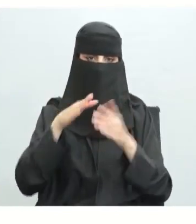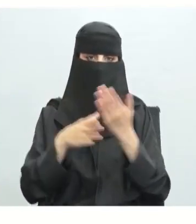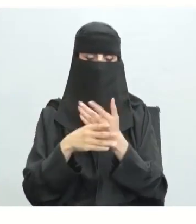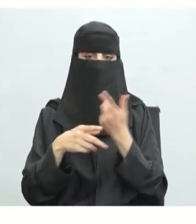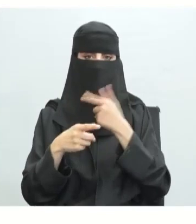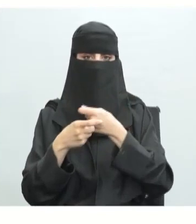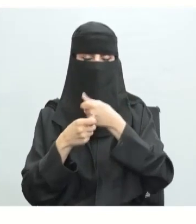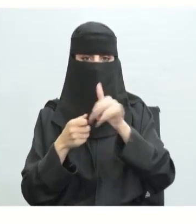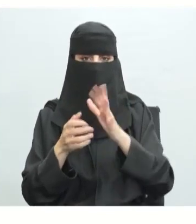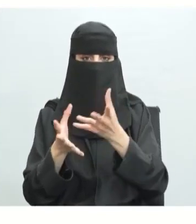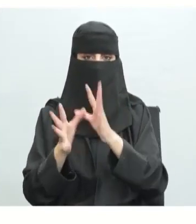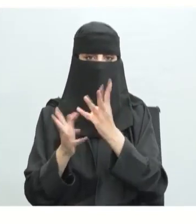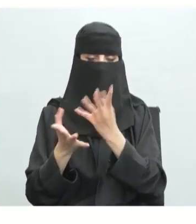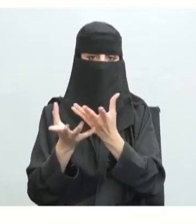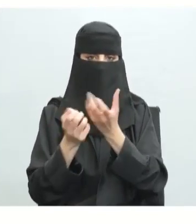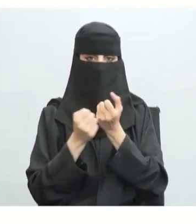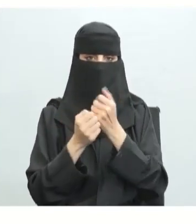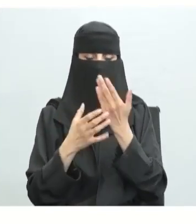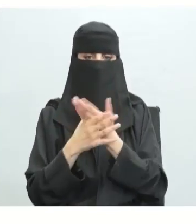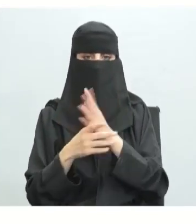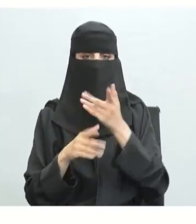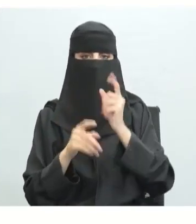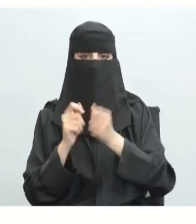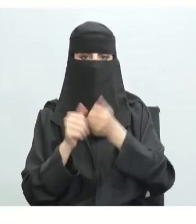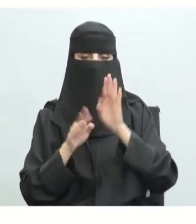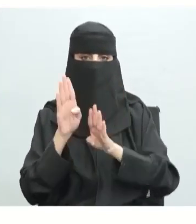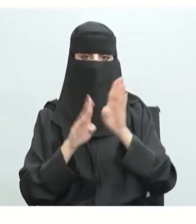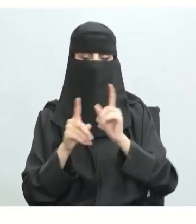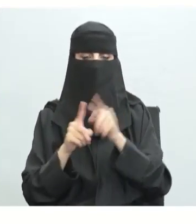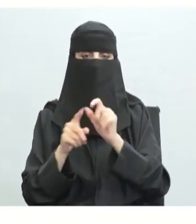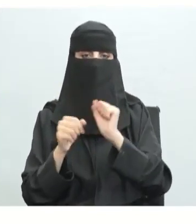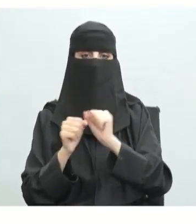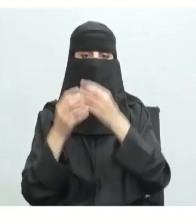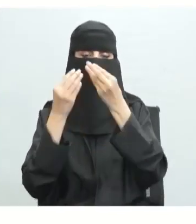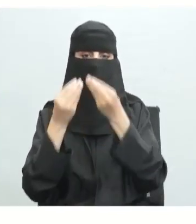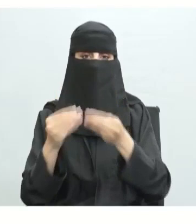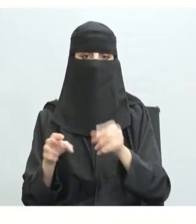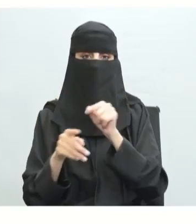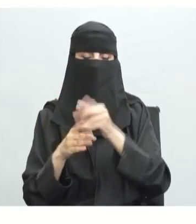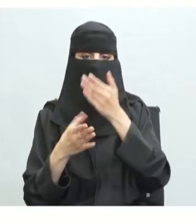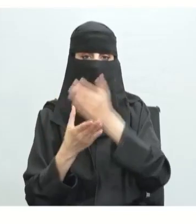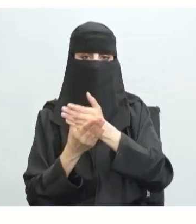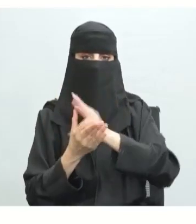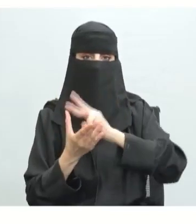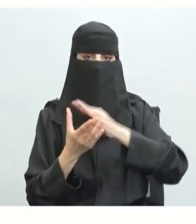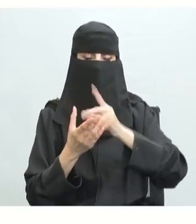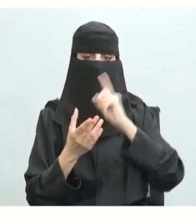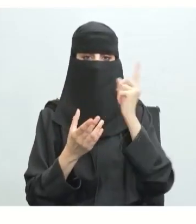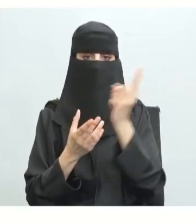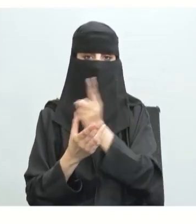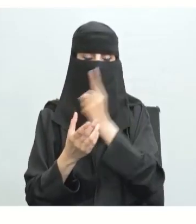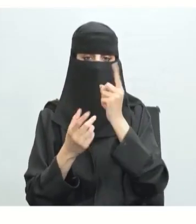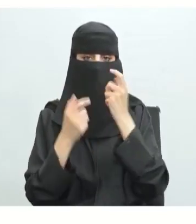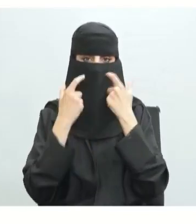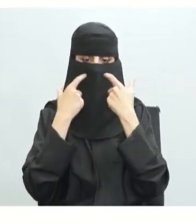والطلب ويدفع الاقتصاد الثمن في النهاية ذلك هو الحد الفاصل الذي يجب أن تتنبه له أي